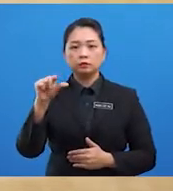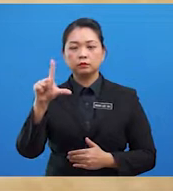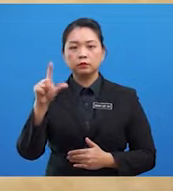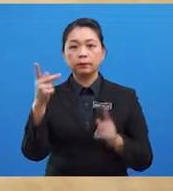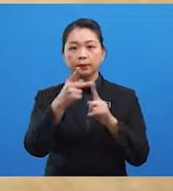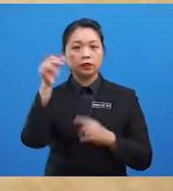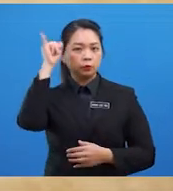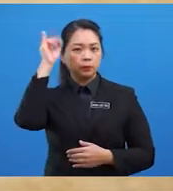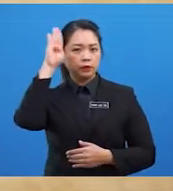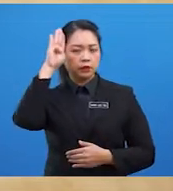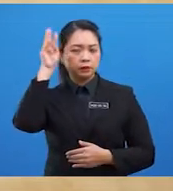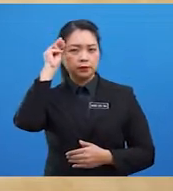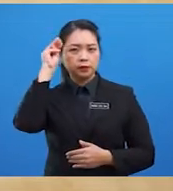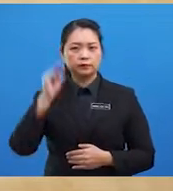Majid